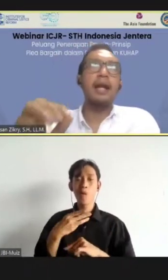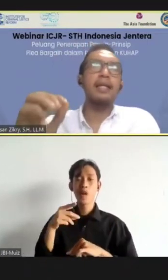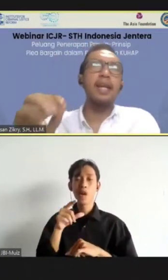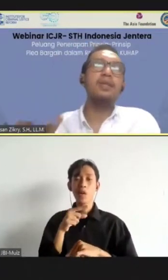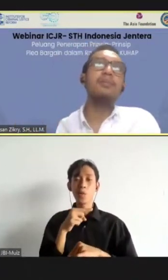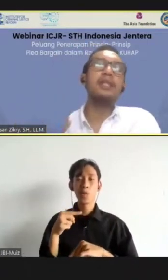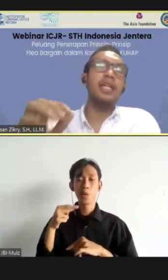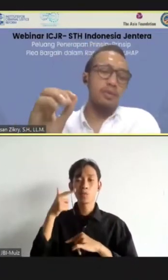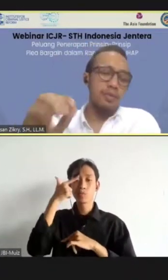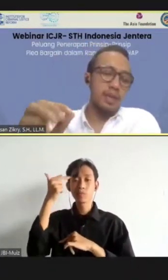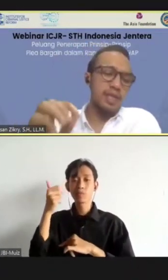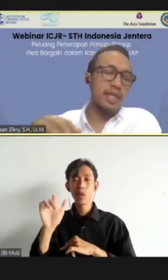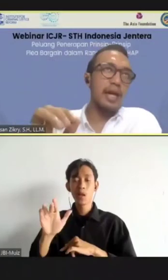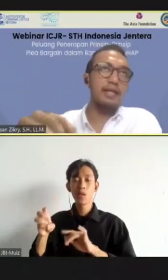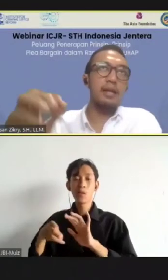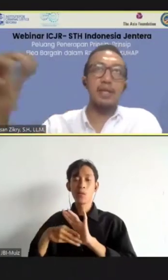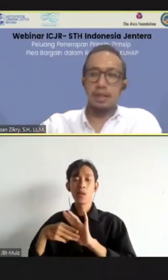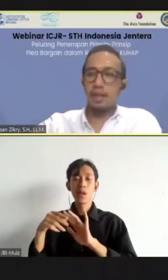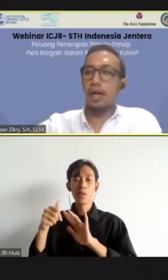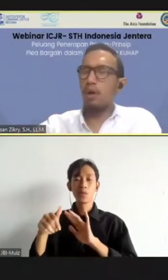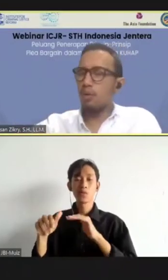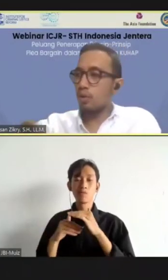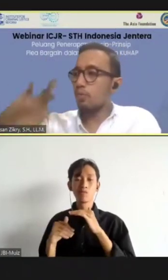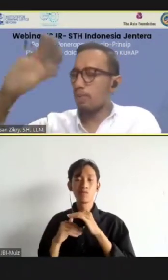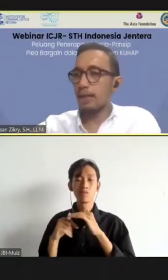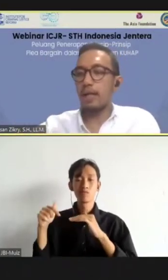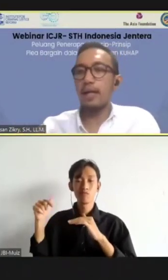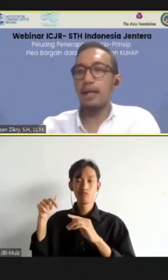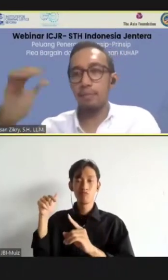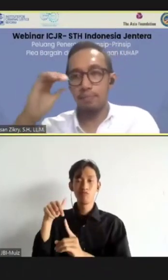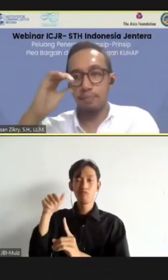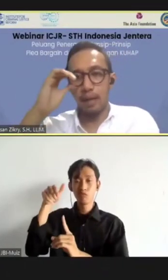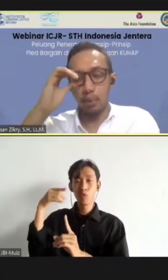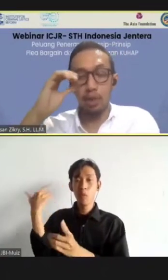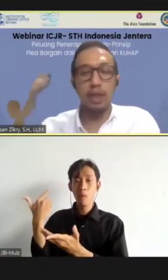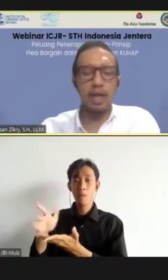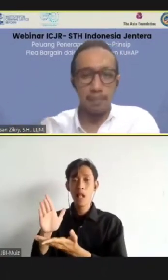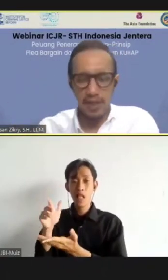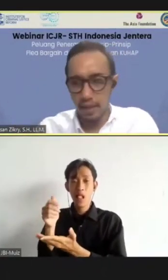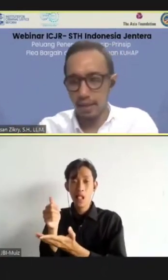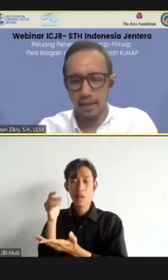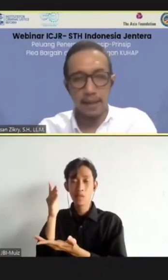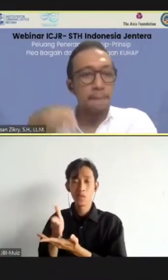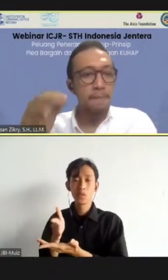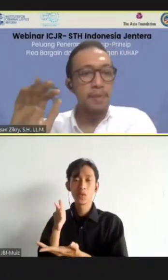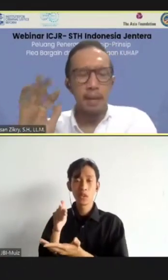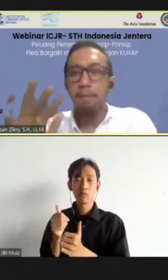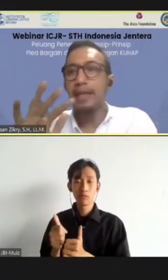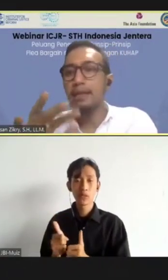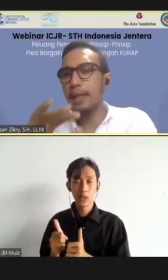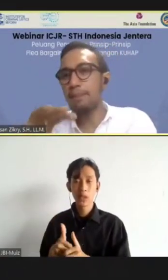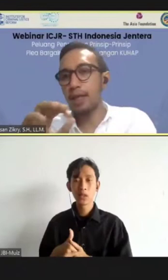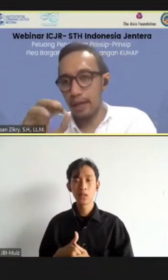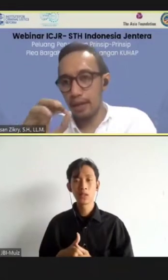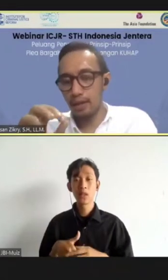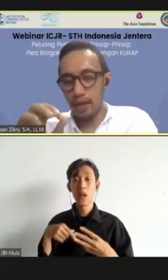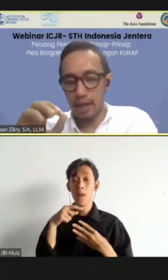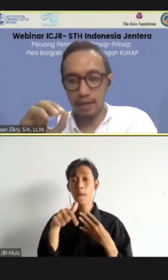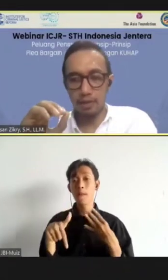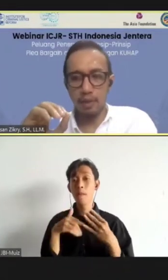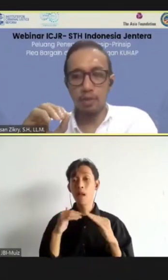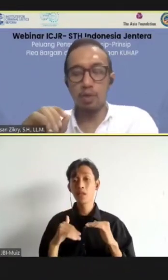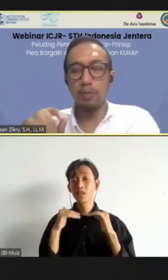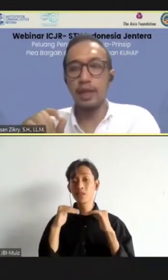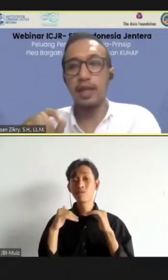maka perkaranya itu bisa menjadi dasar bagi si terdakwa untuk membatalkan putusan terhadap dia nanti. Empat step terkait